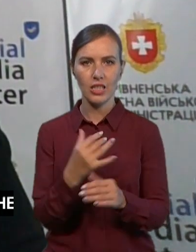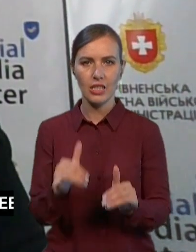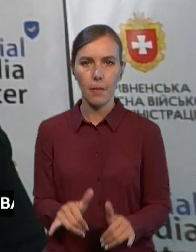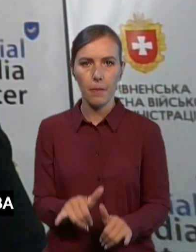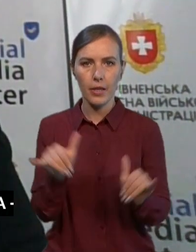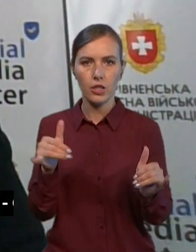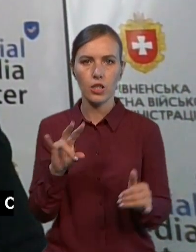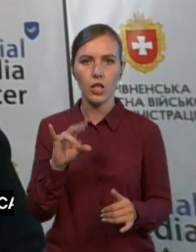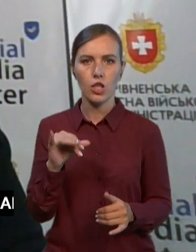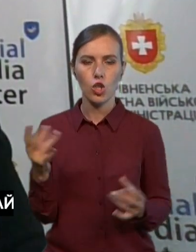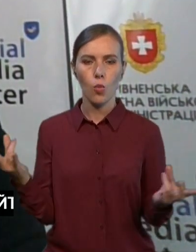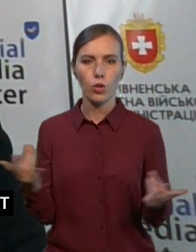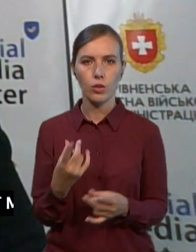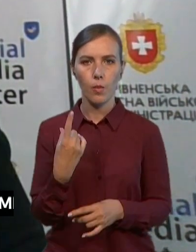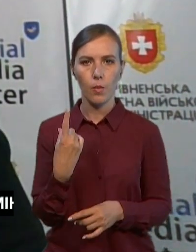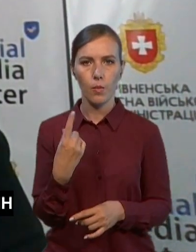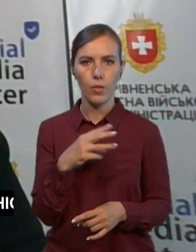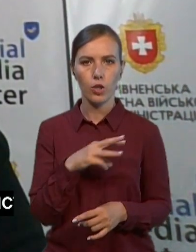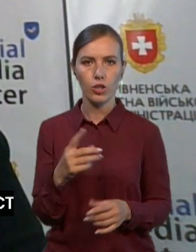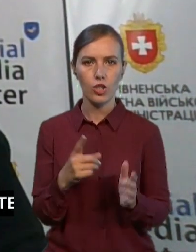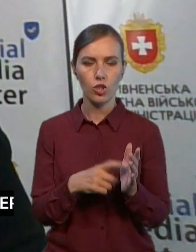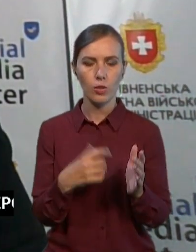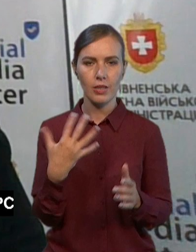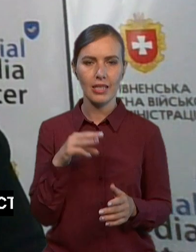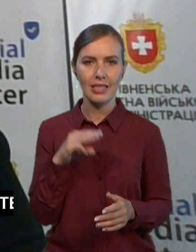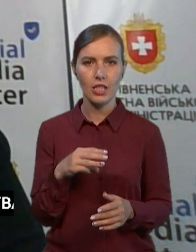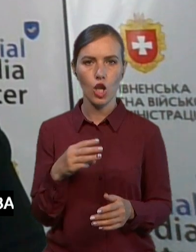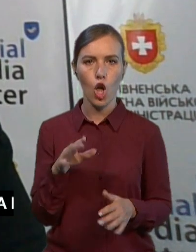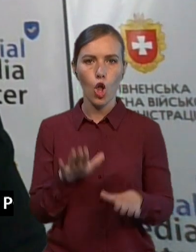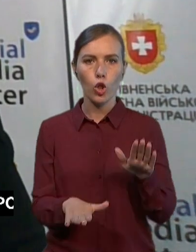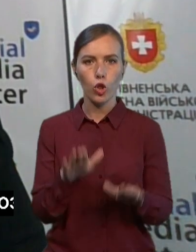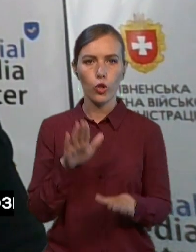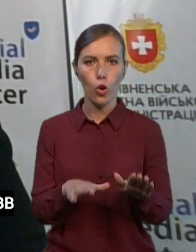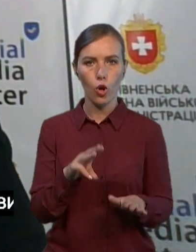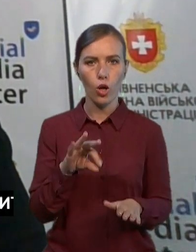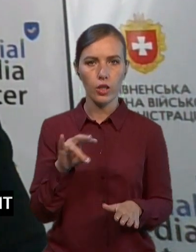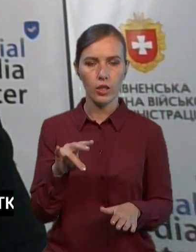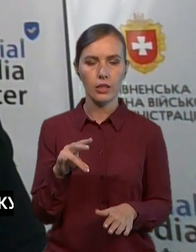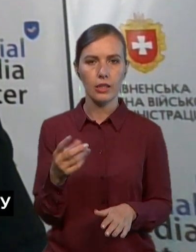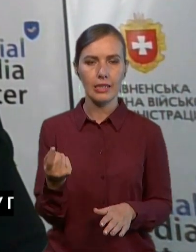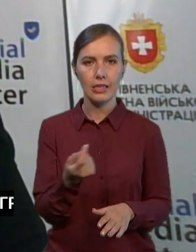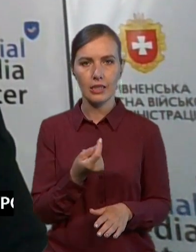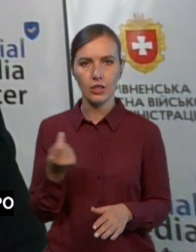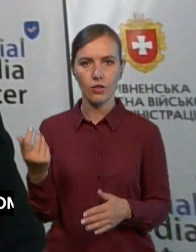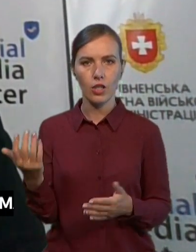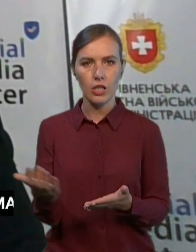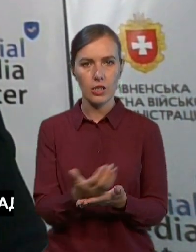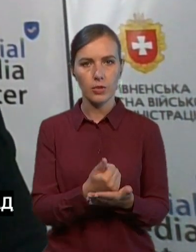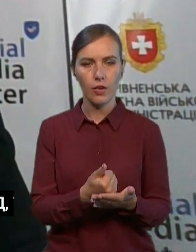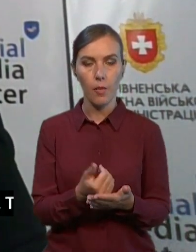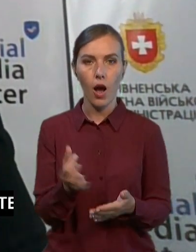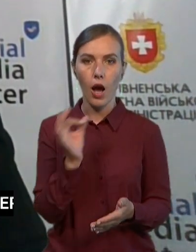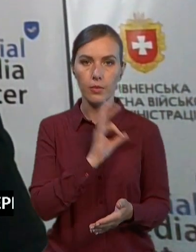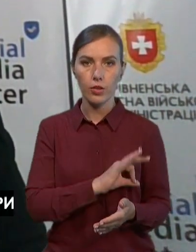потрібно. Наприклад, 1 мільйон 650 тисяч тонн зернових збираємо в середньому, а споживаємо близько 450